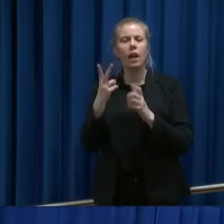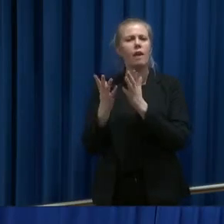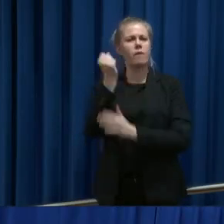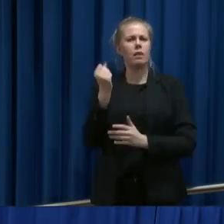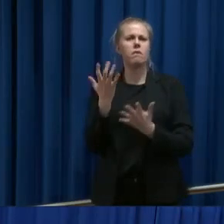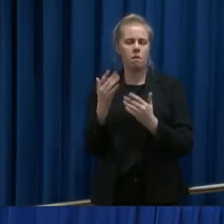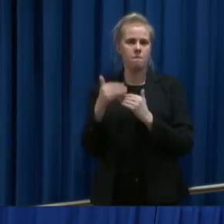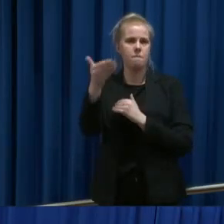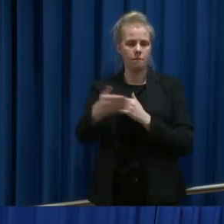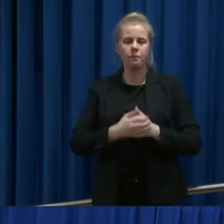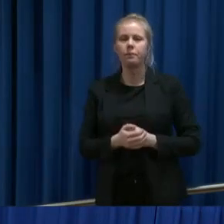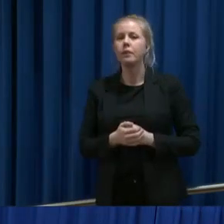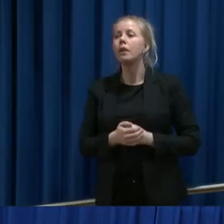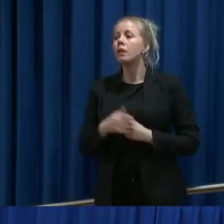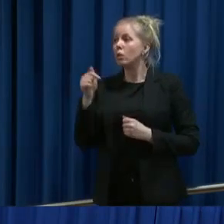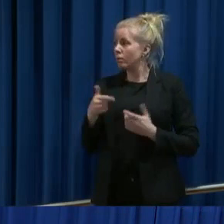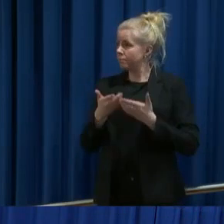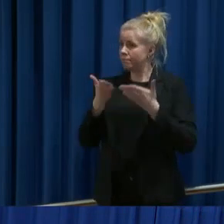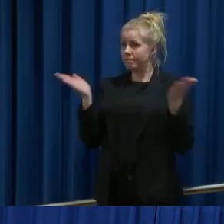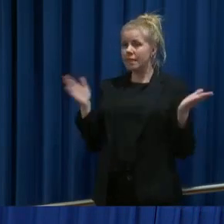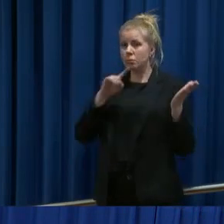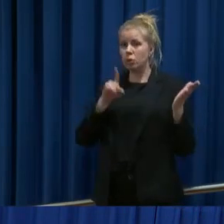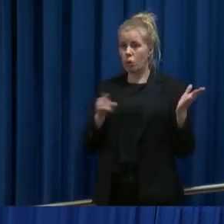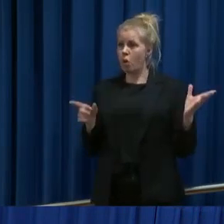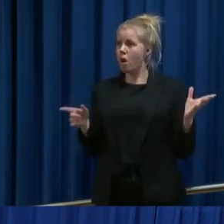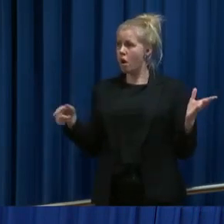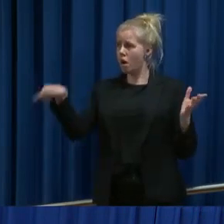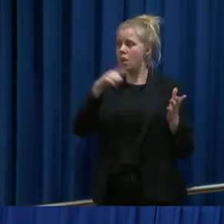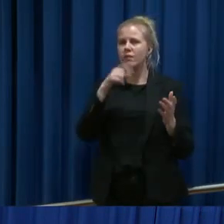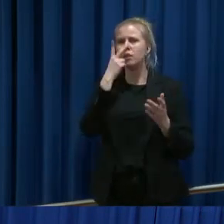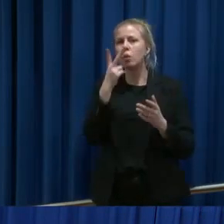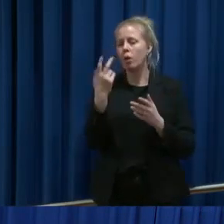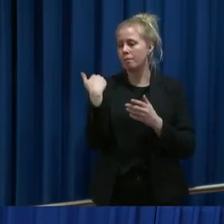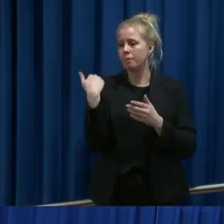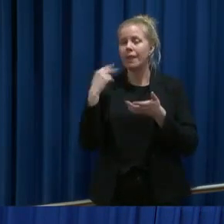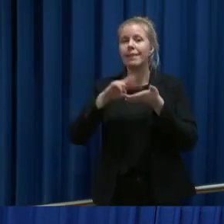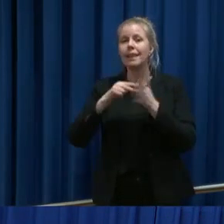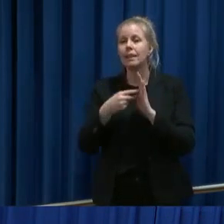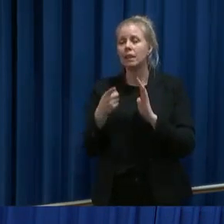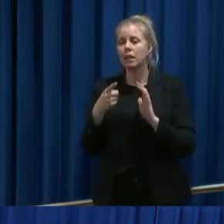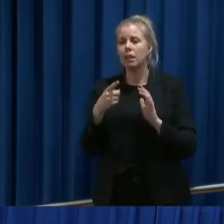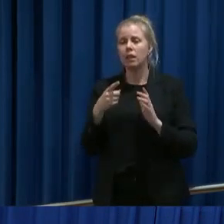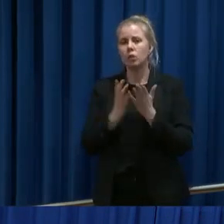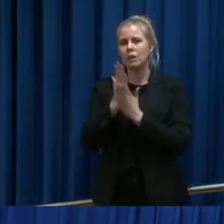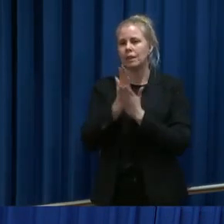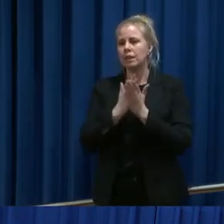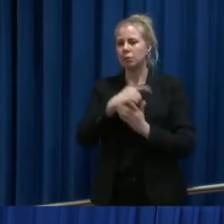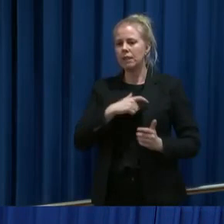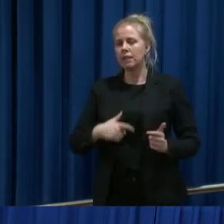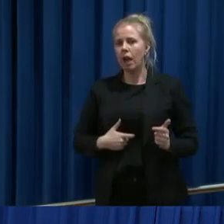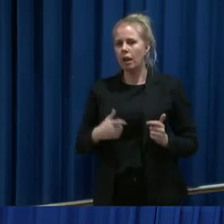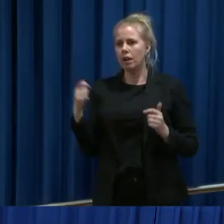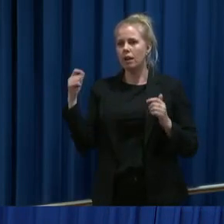Da går vi over til spørsmål i plenum. Som dere så på teknikken, så hadde vi litt problemer med å ha justisministeren inne, sånn at hun